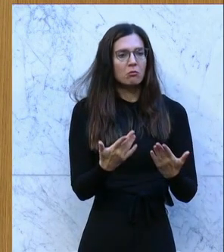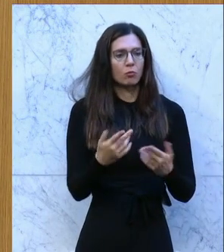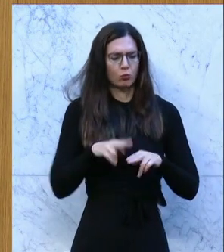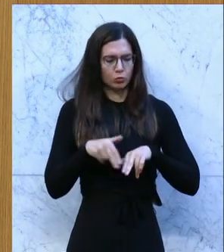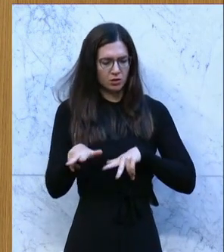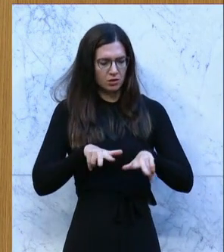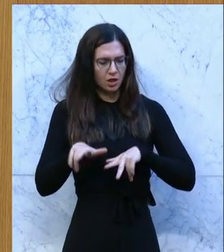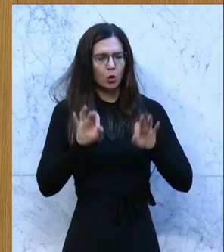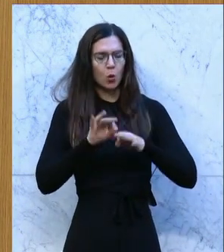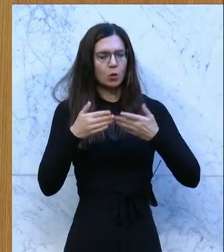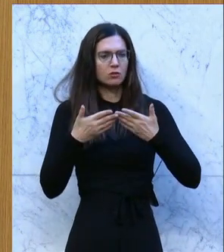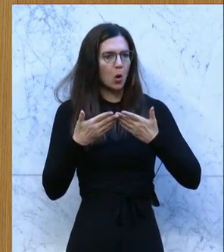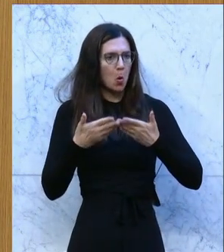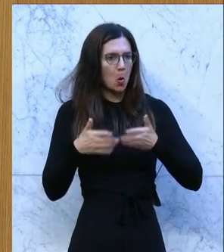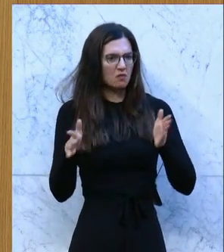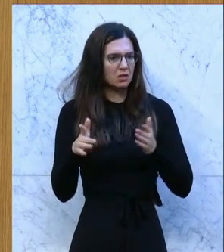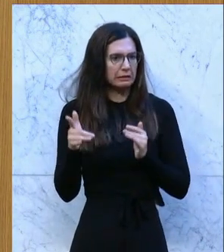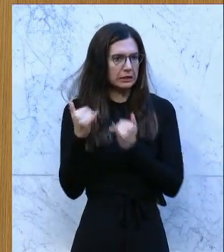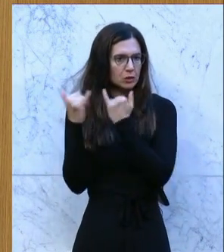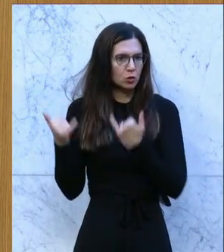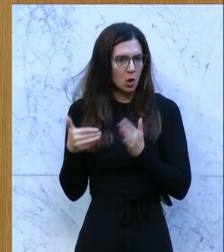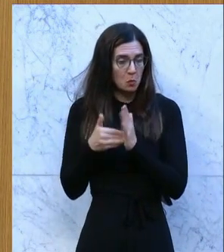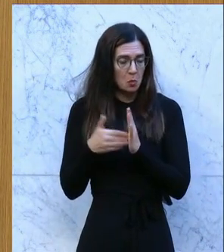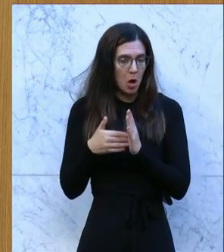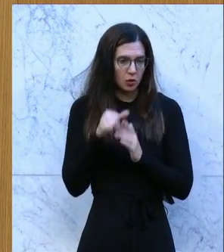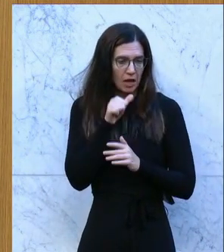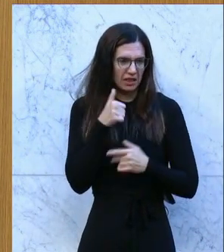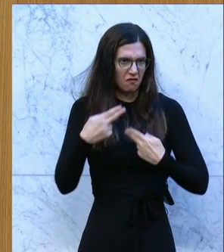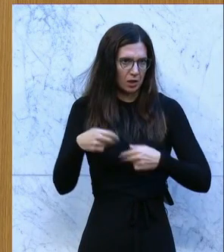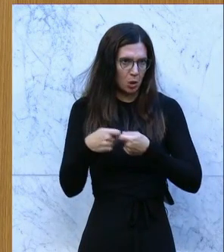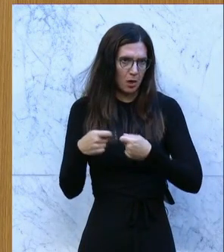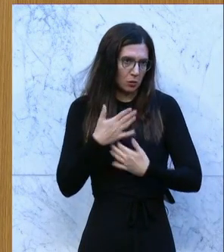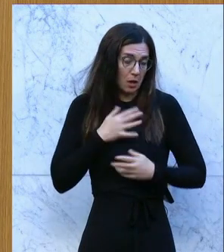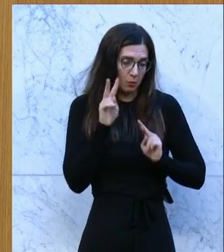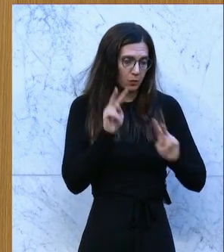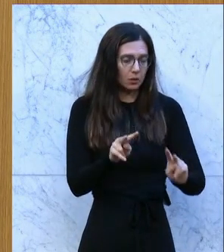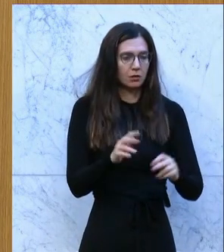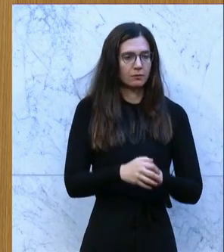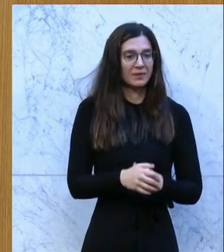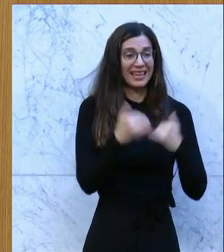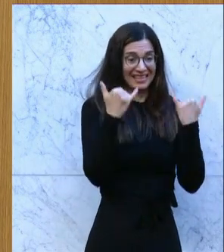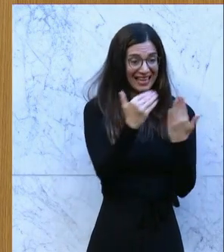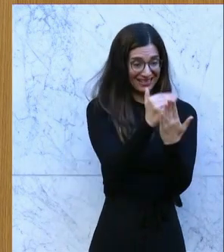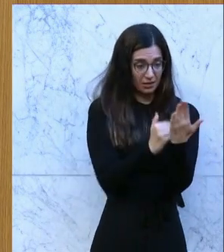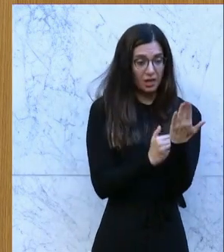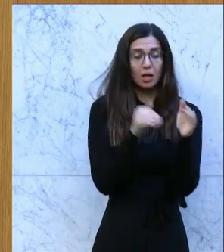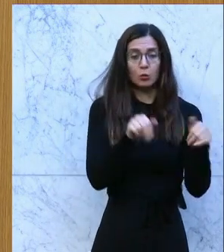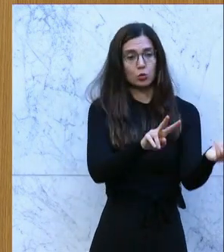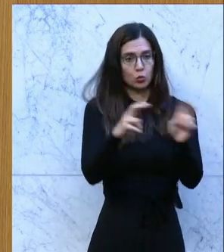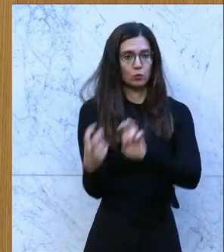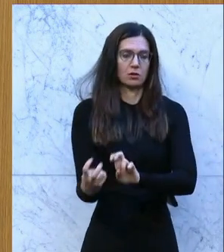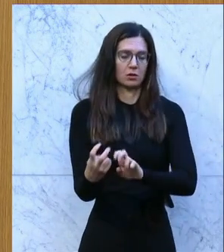oder durch die öffentliche Hand betrifft, weiterer Maßnahmen bedarf, sondern die Durchsetzung der bestehenden Regelungen im